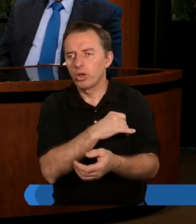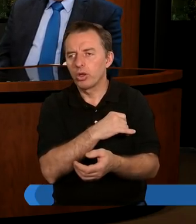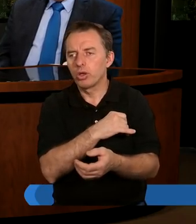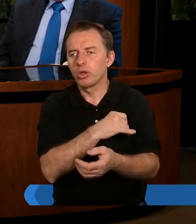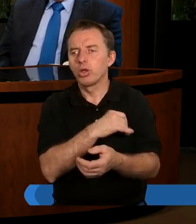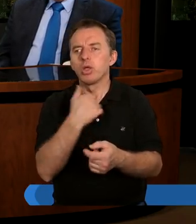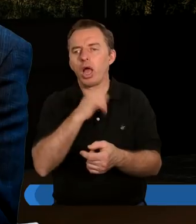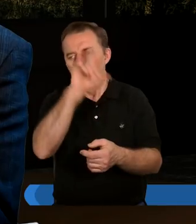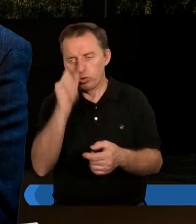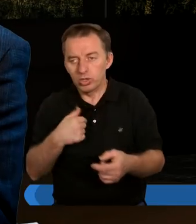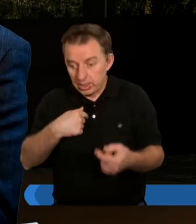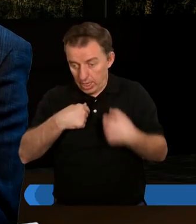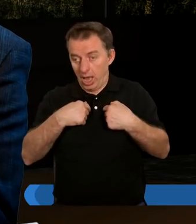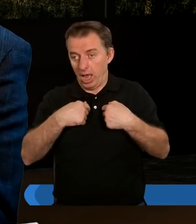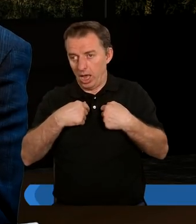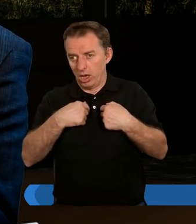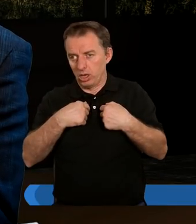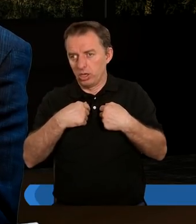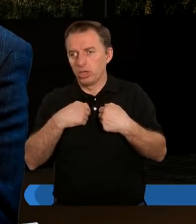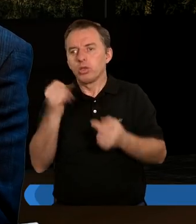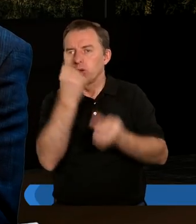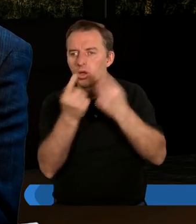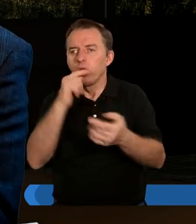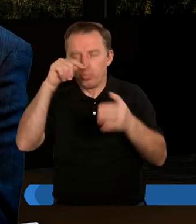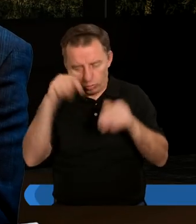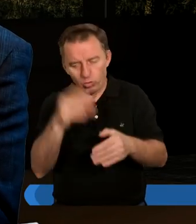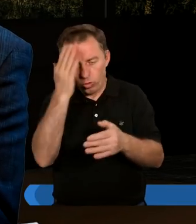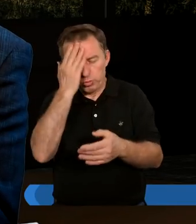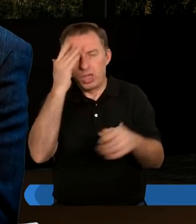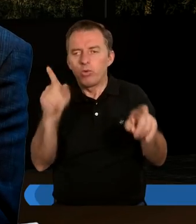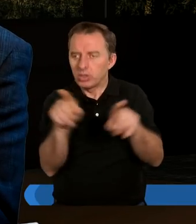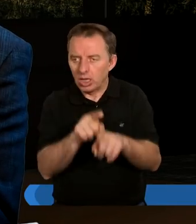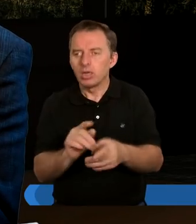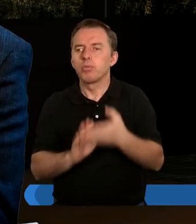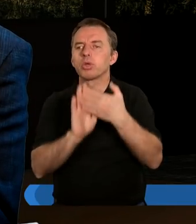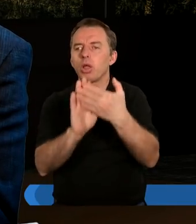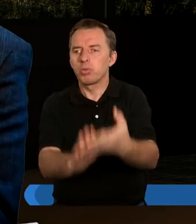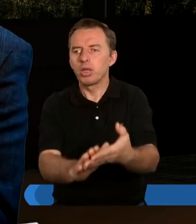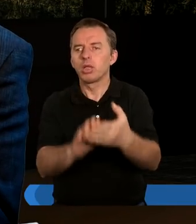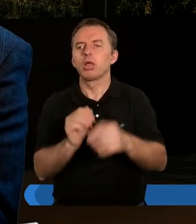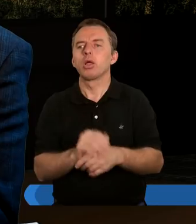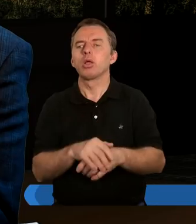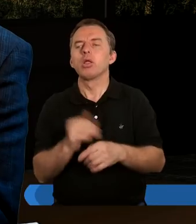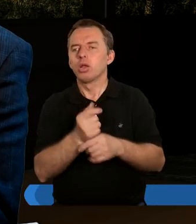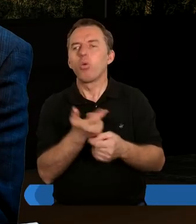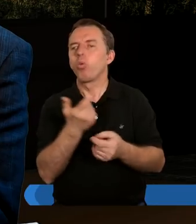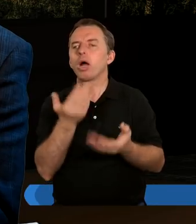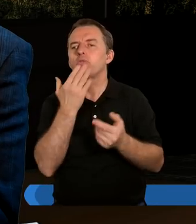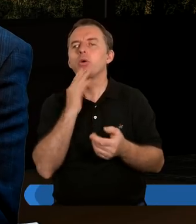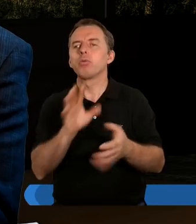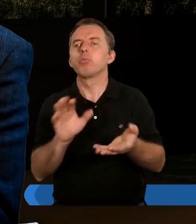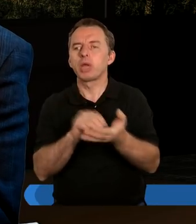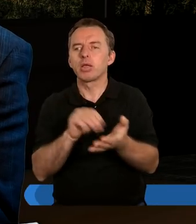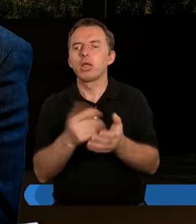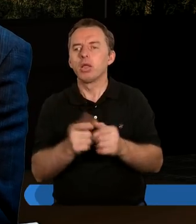Natomiast sądzę, że my jako ludzie, ja, potrzebuję często modlić się, żebym umiał przebaczyć. Łatwo cytować słowa Pana Jezusa,